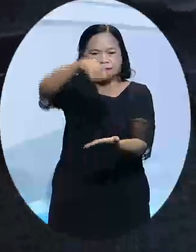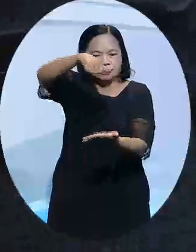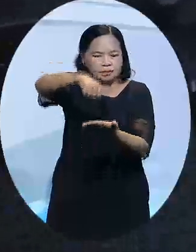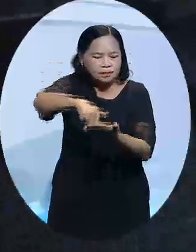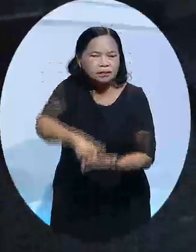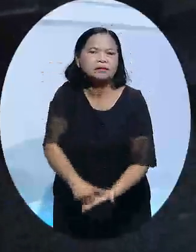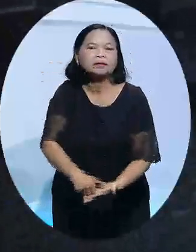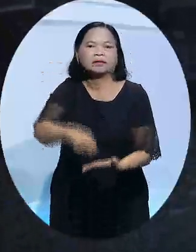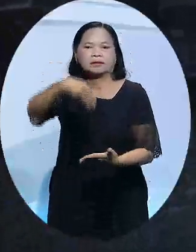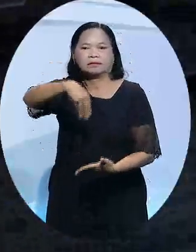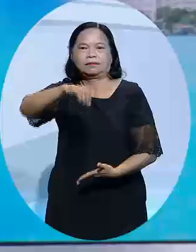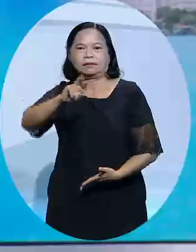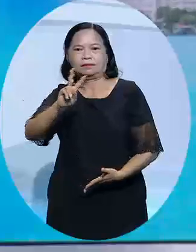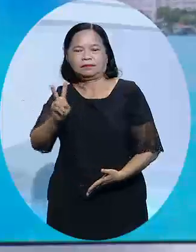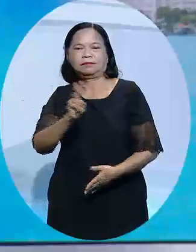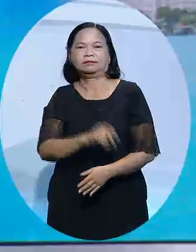lên Moscow.